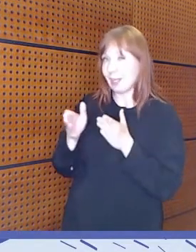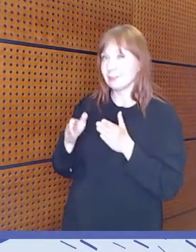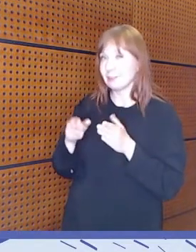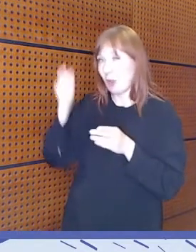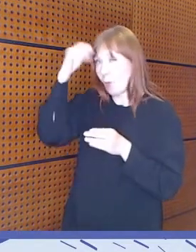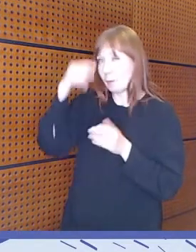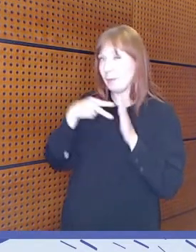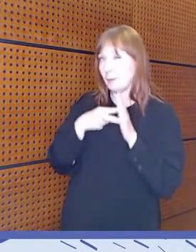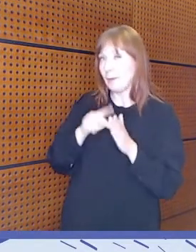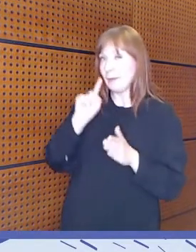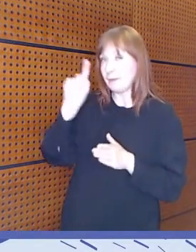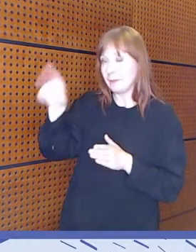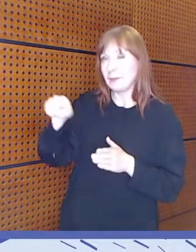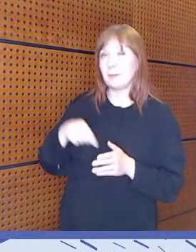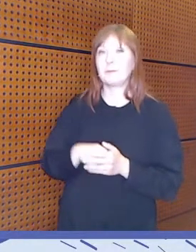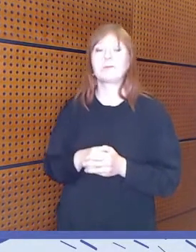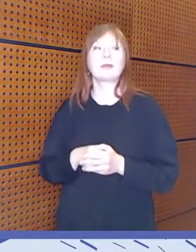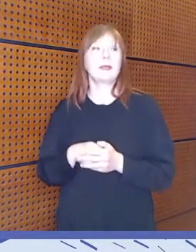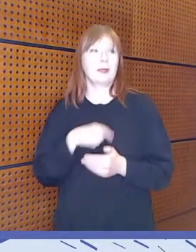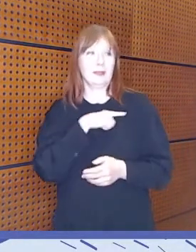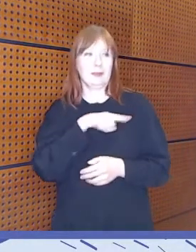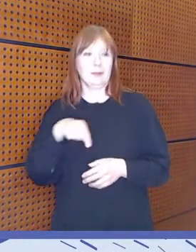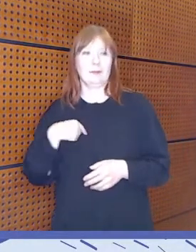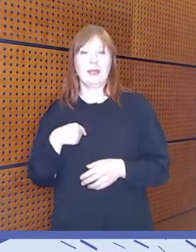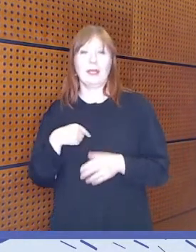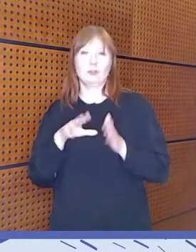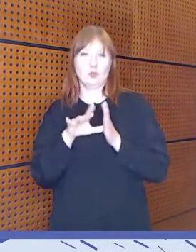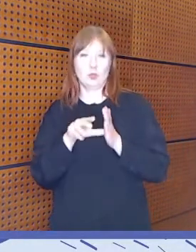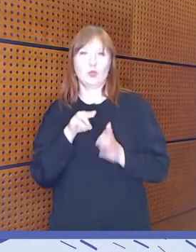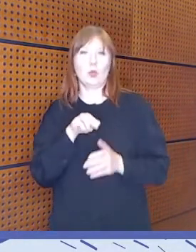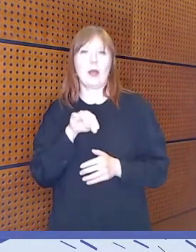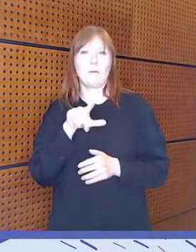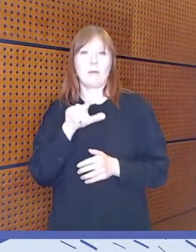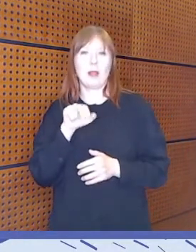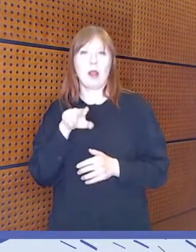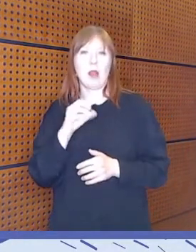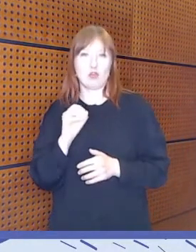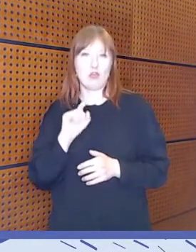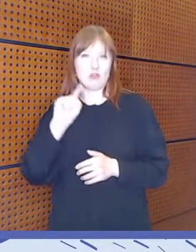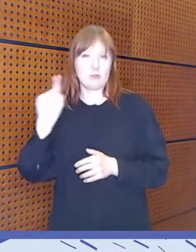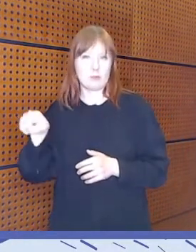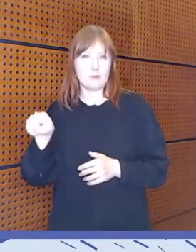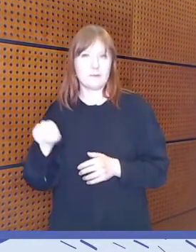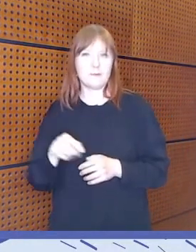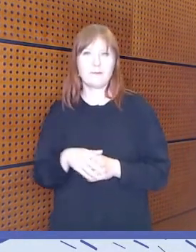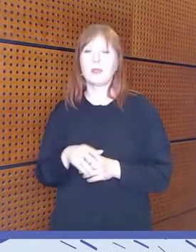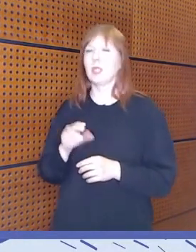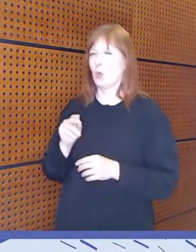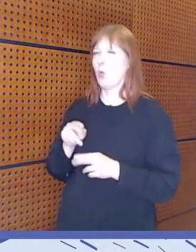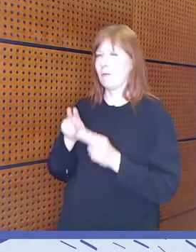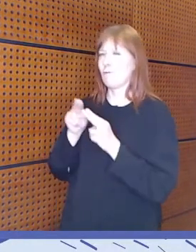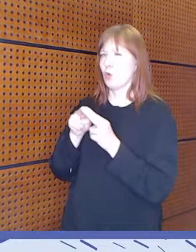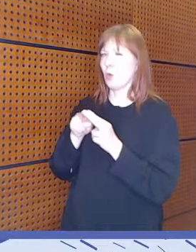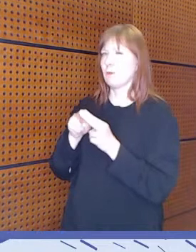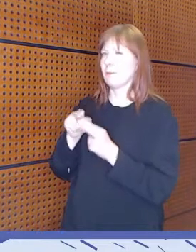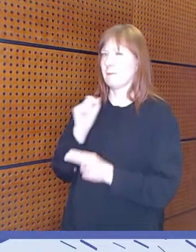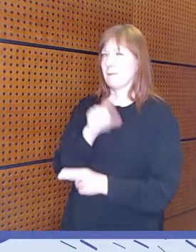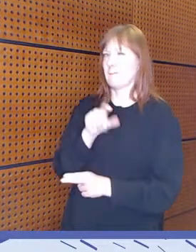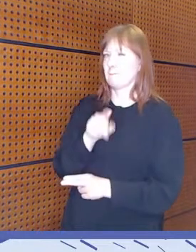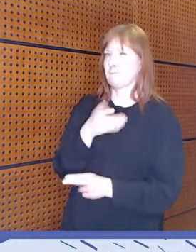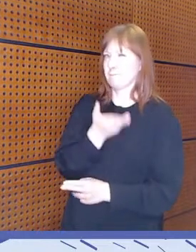En ole syksyllä menossa Milanoa, niin pitääpä tuota. niin. Mä voin laittaa kontakti. No niin, hyvä.